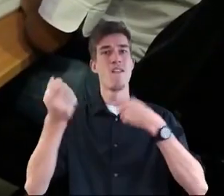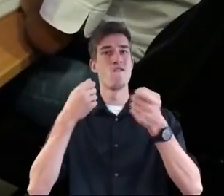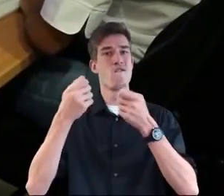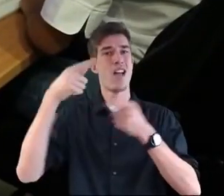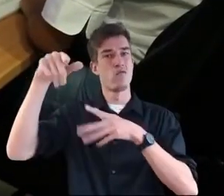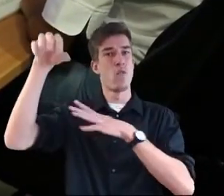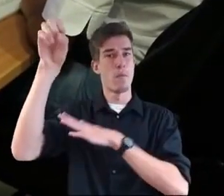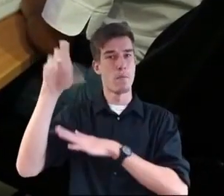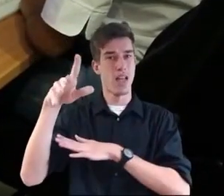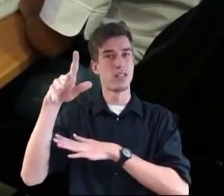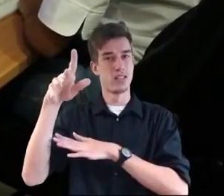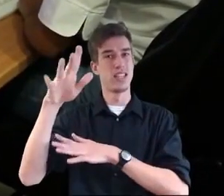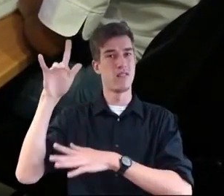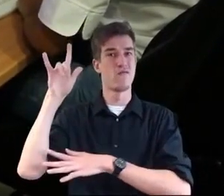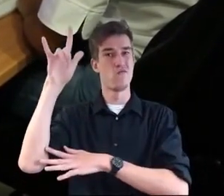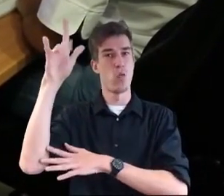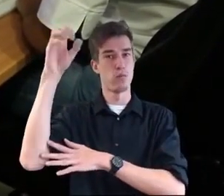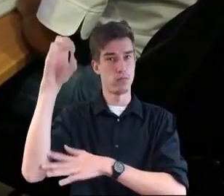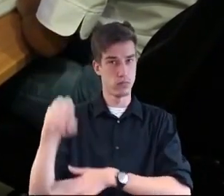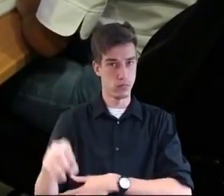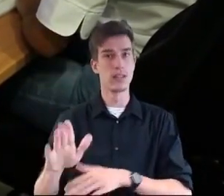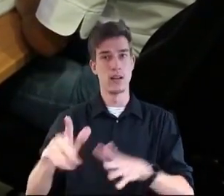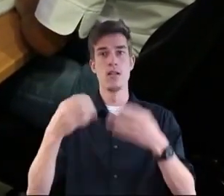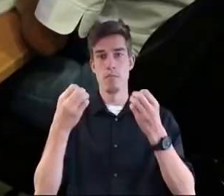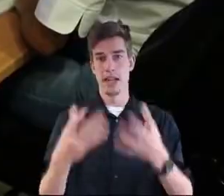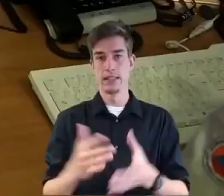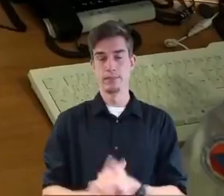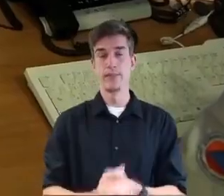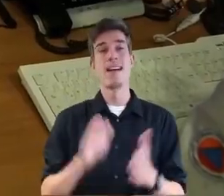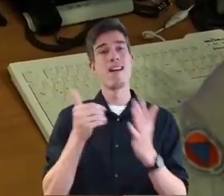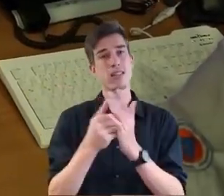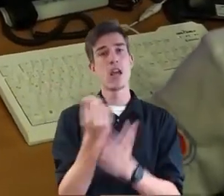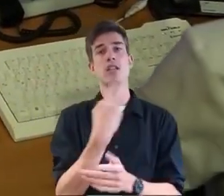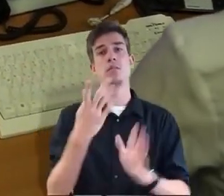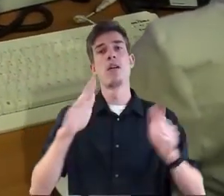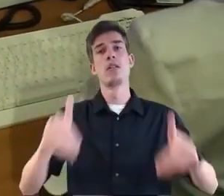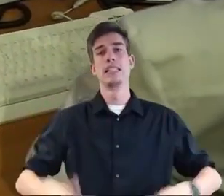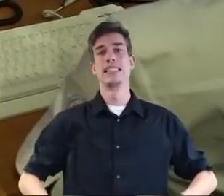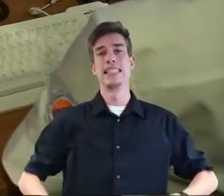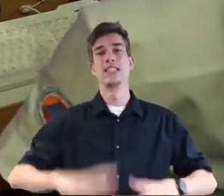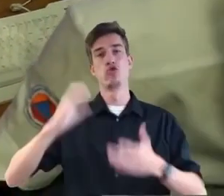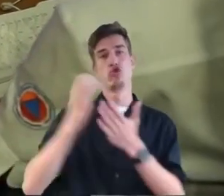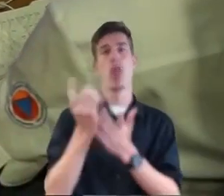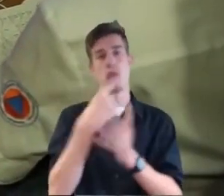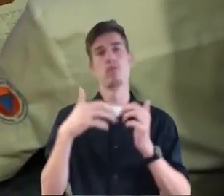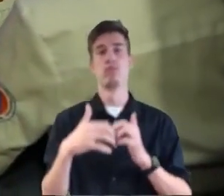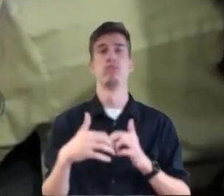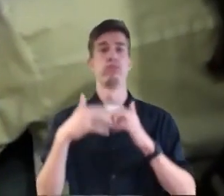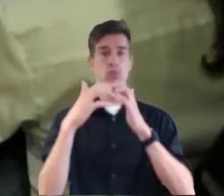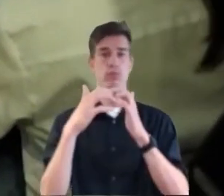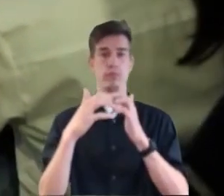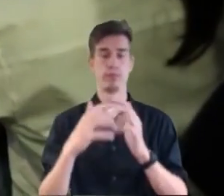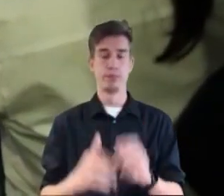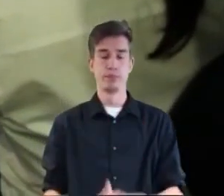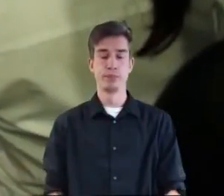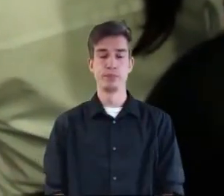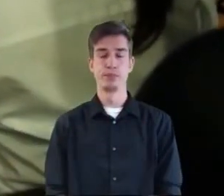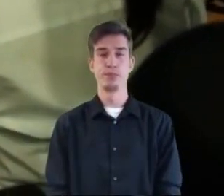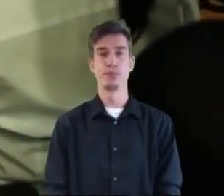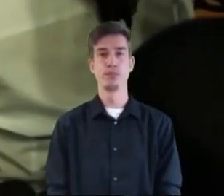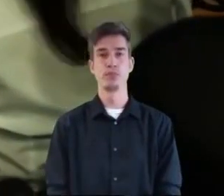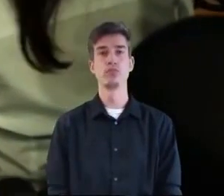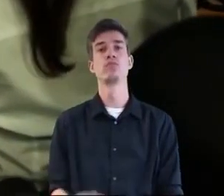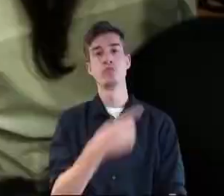im Jahr 2003. Hier in dieser Dienststelle arbeiten wir eng zusammen, um Gefahren zu